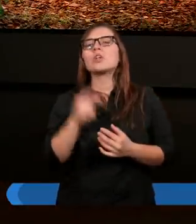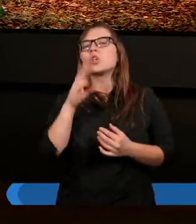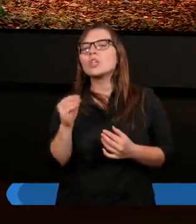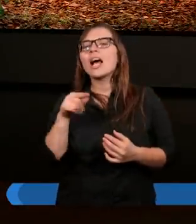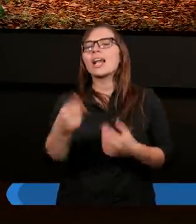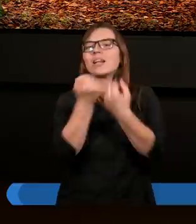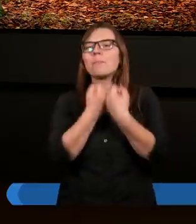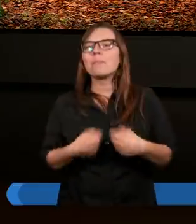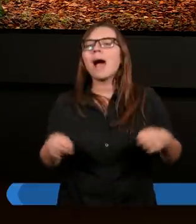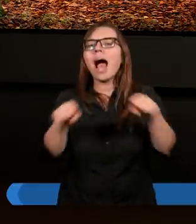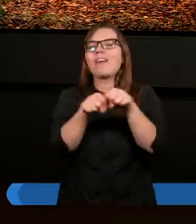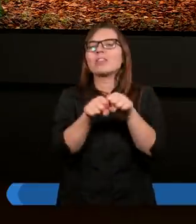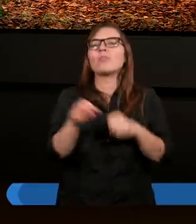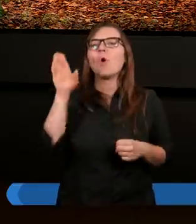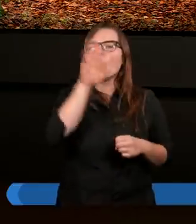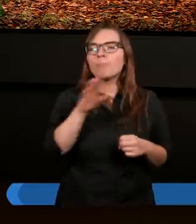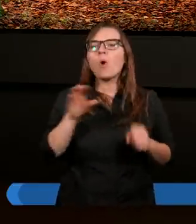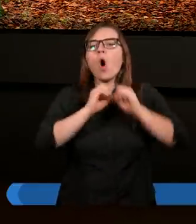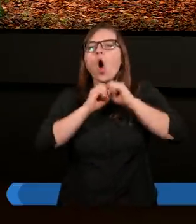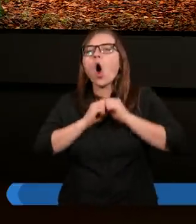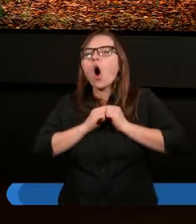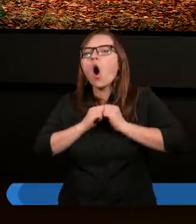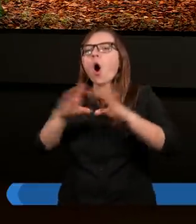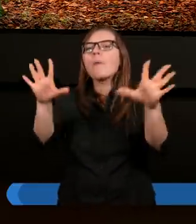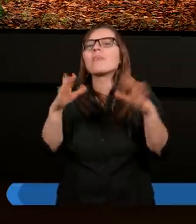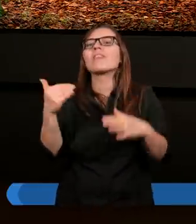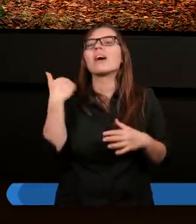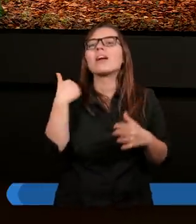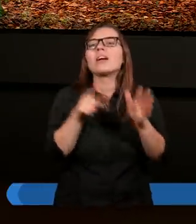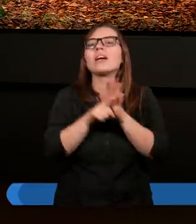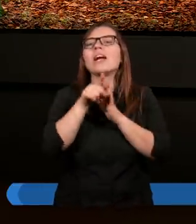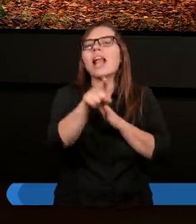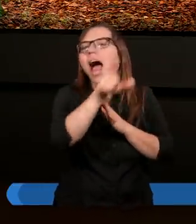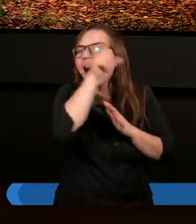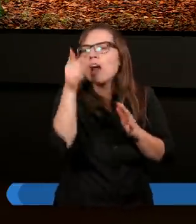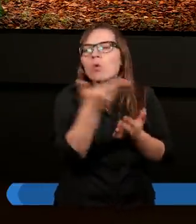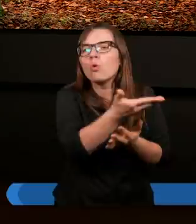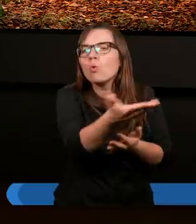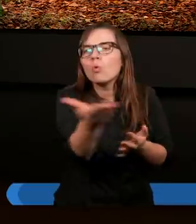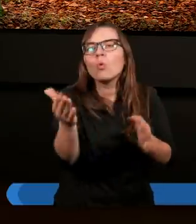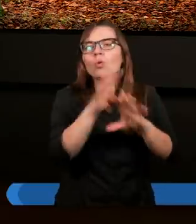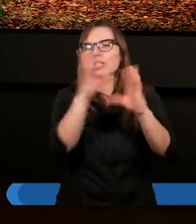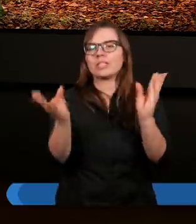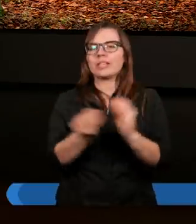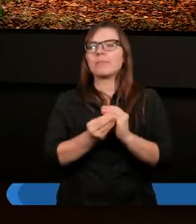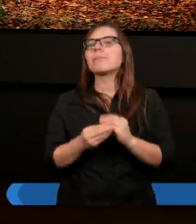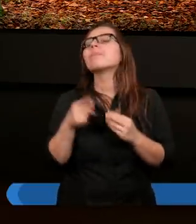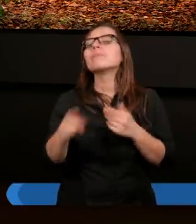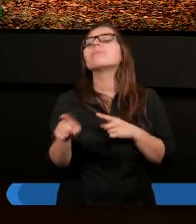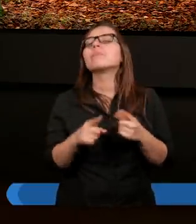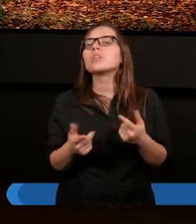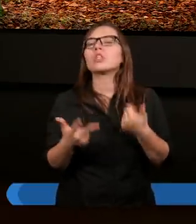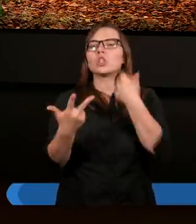sprawiedliwość Boża objawiona dla ludzi. Czyli te